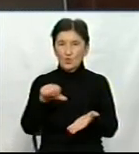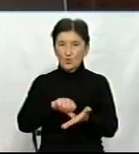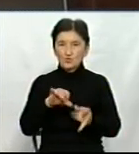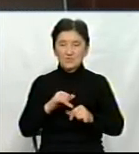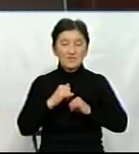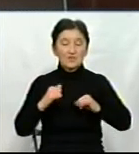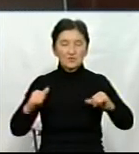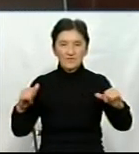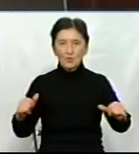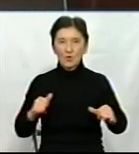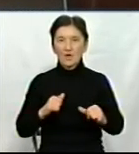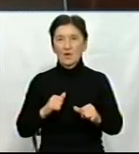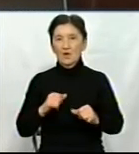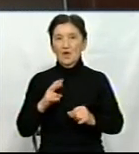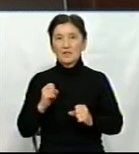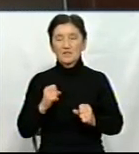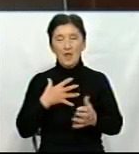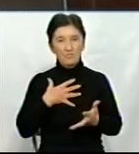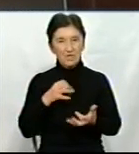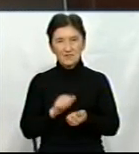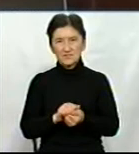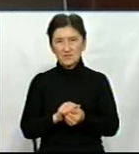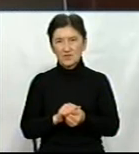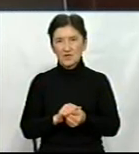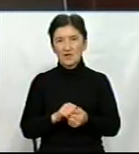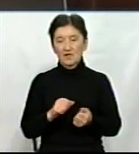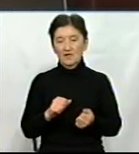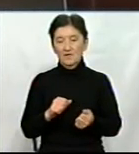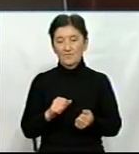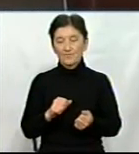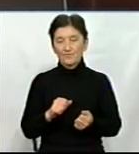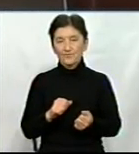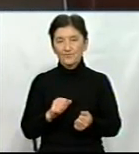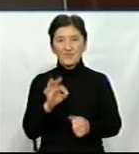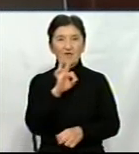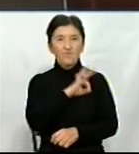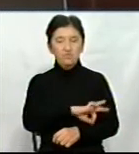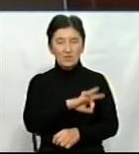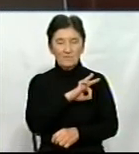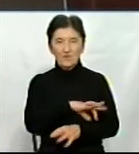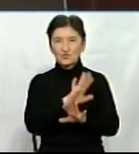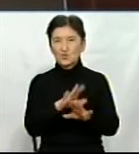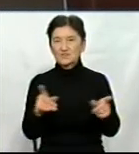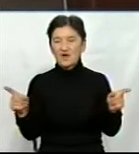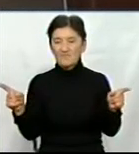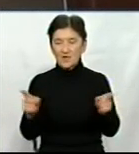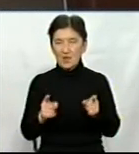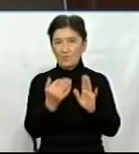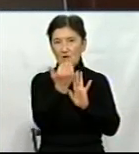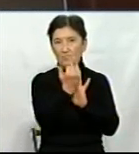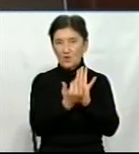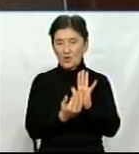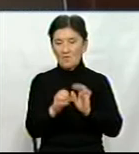кластерів на принципах інновації та сталості». Впроваджується в рамках програми